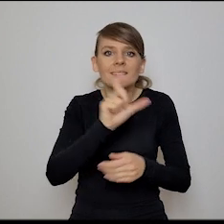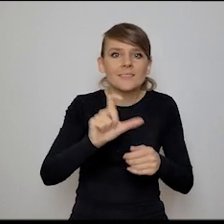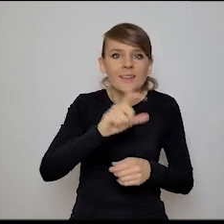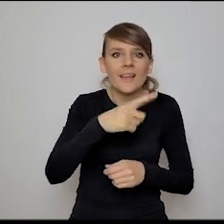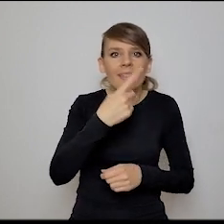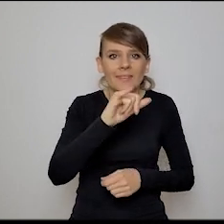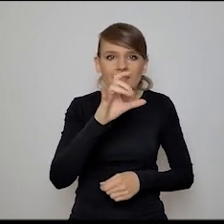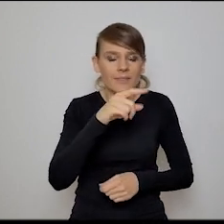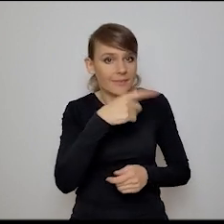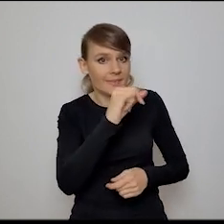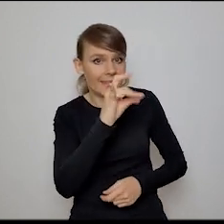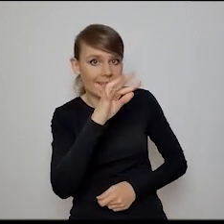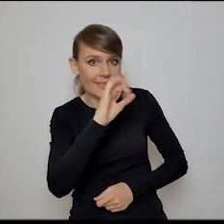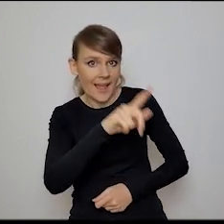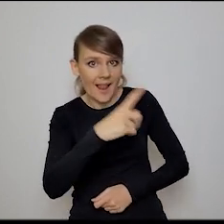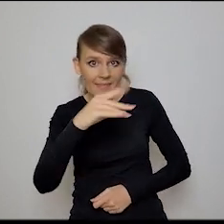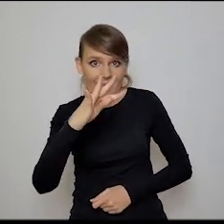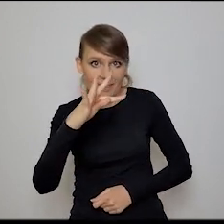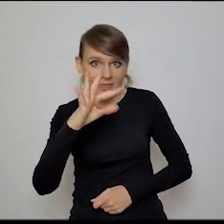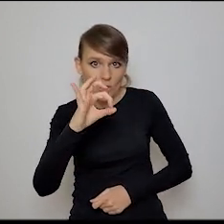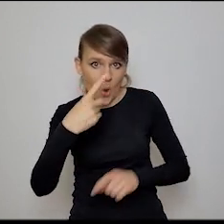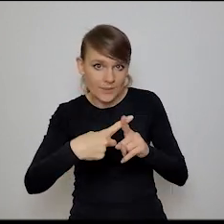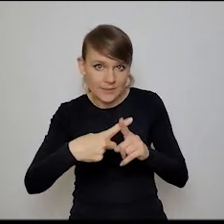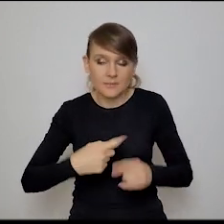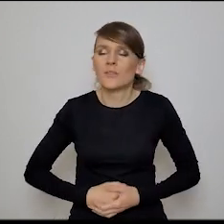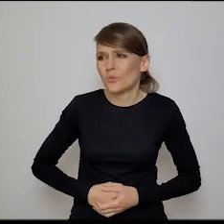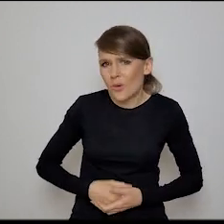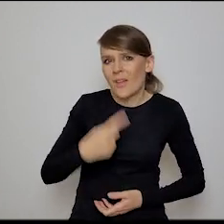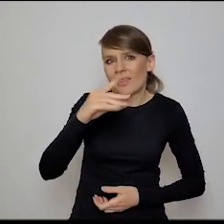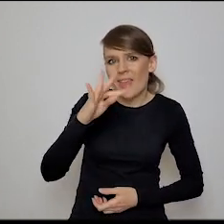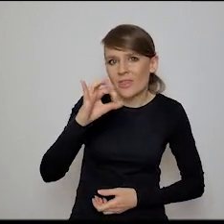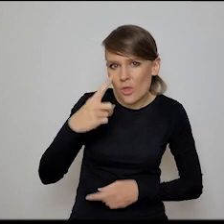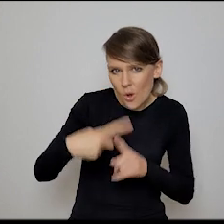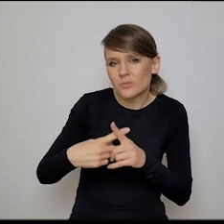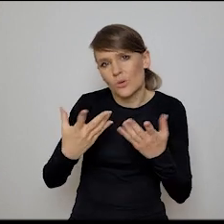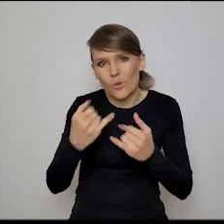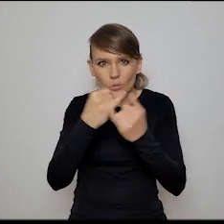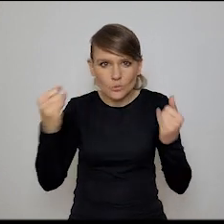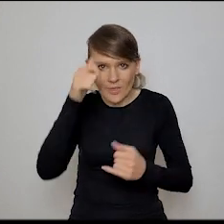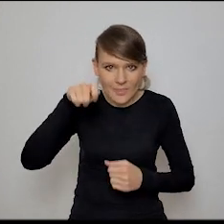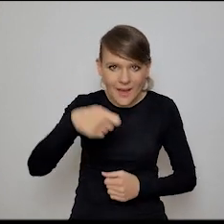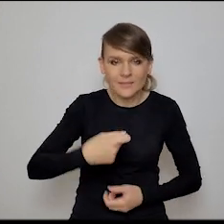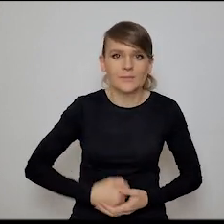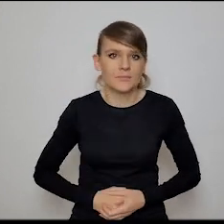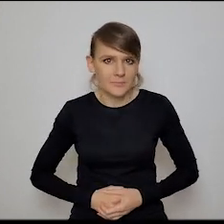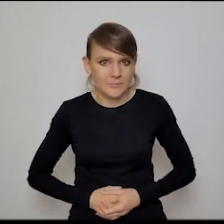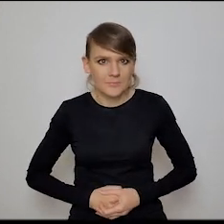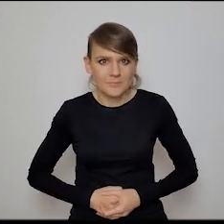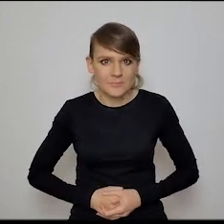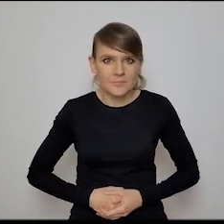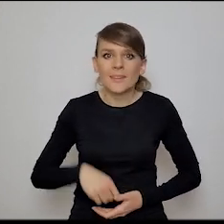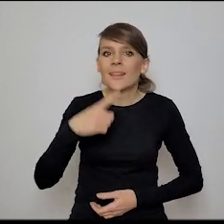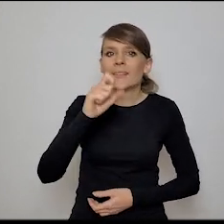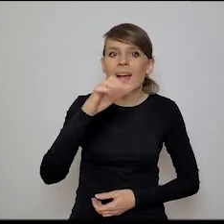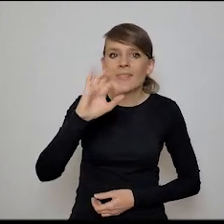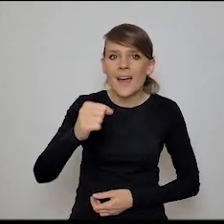który jest... Digital detox. Digital detox. Detox, absencja, różnie się to mówi. Data minimalizm. Na przykład, a data